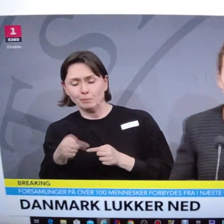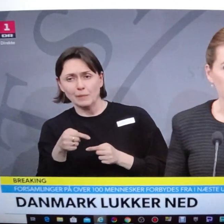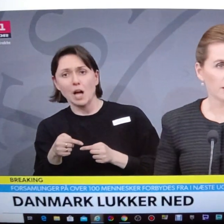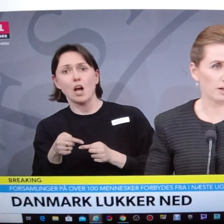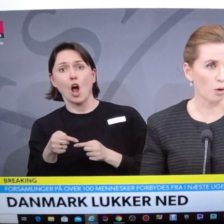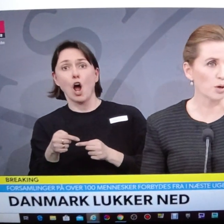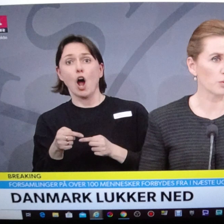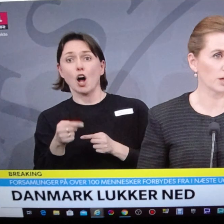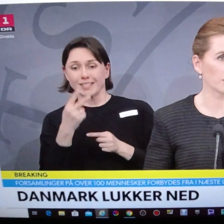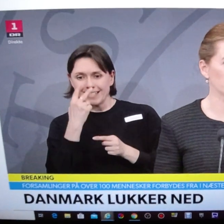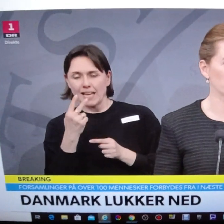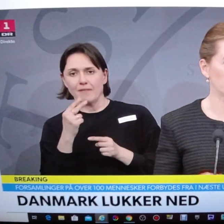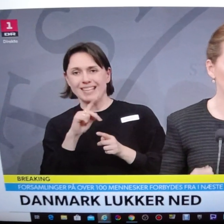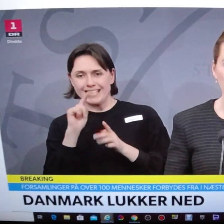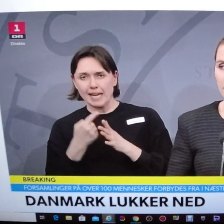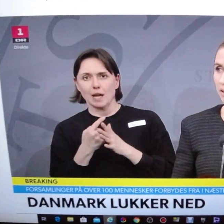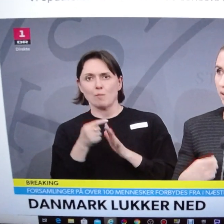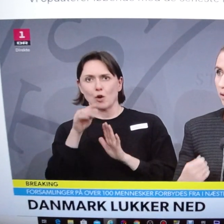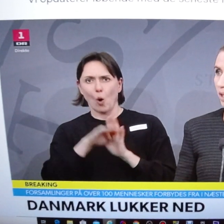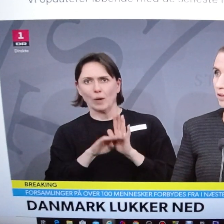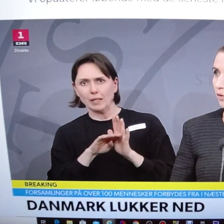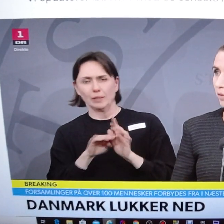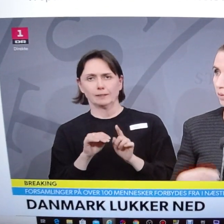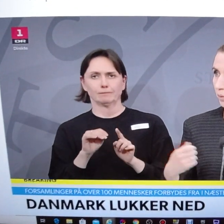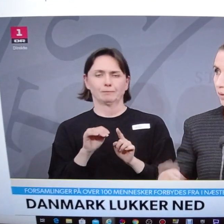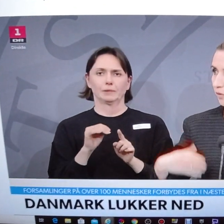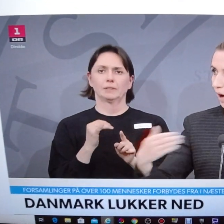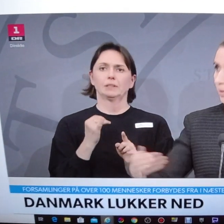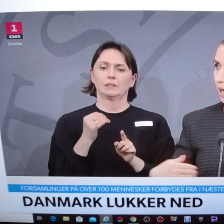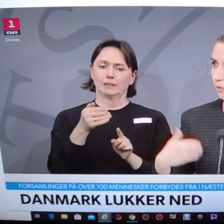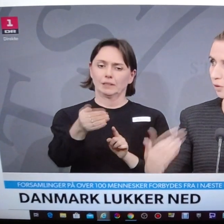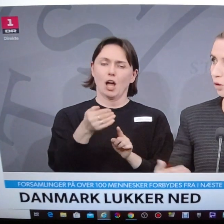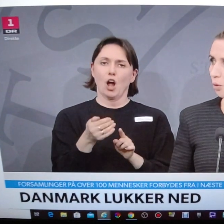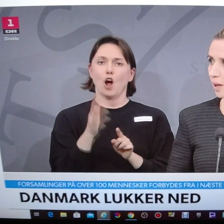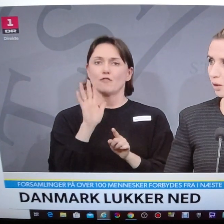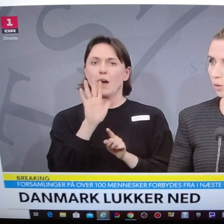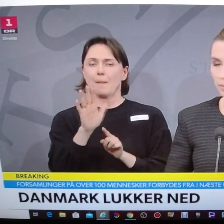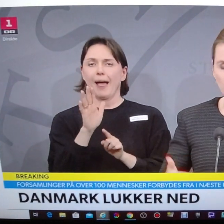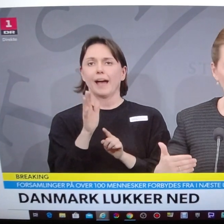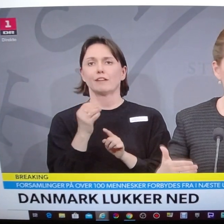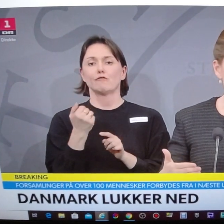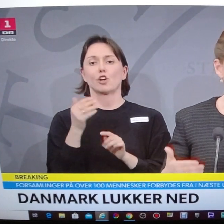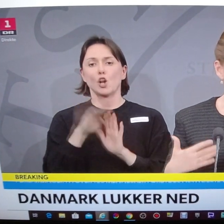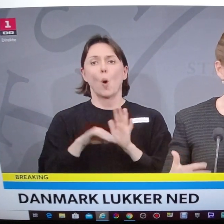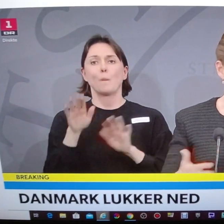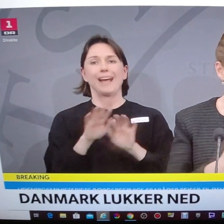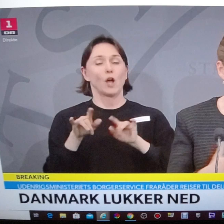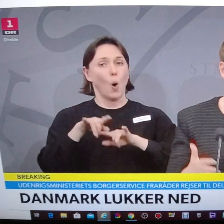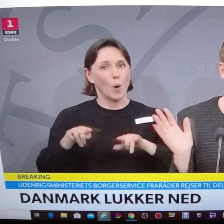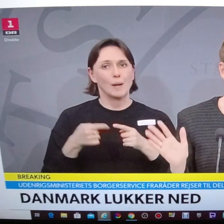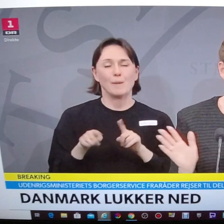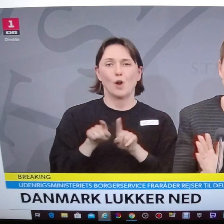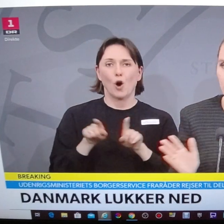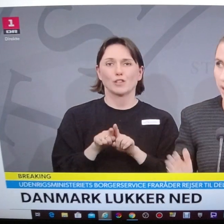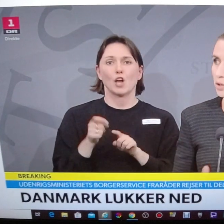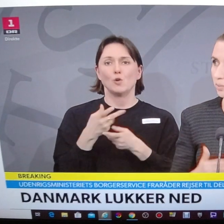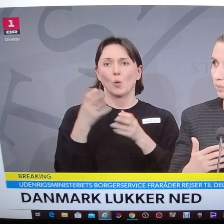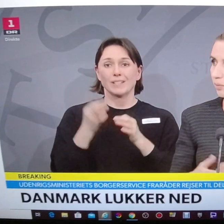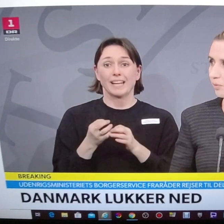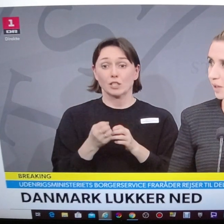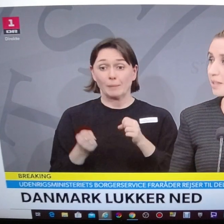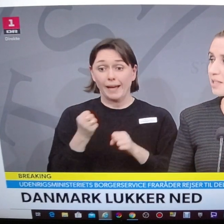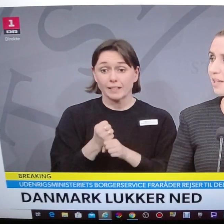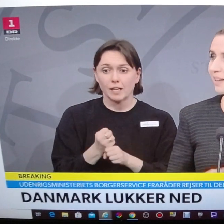lovgivningerne igennem, og det har man ret for det lovbehandlende ordentligt, men vi er altså også forrullet noget tilbage, som